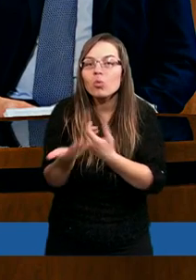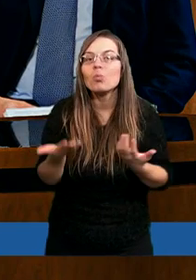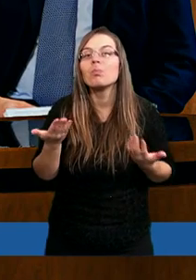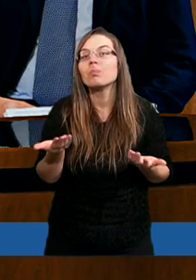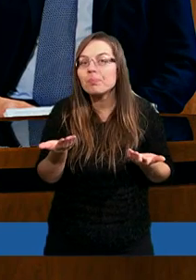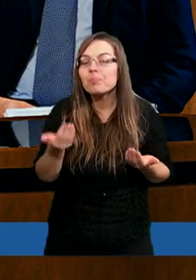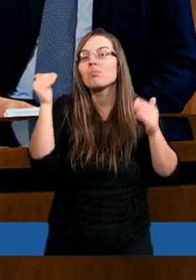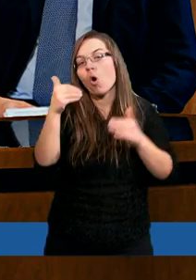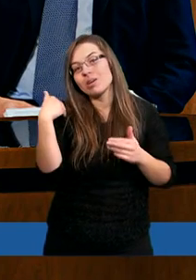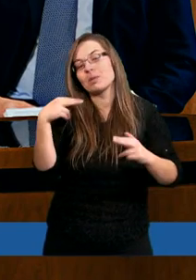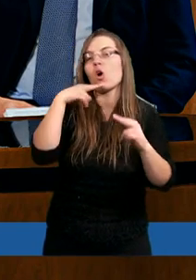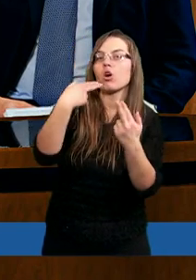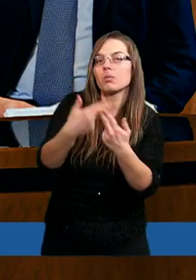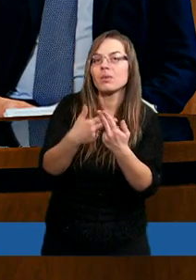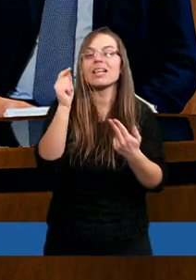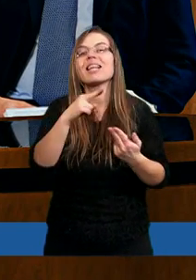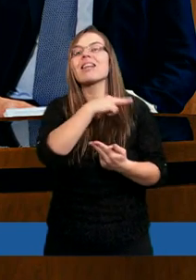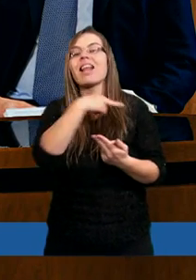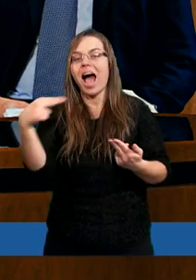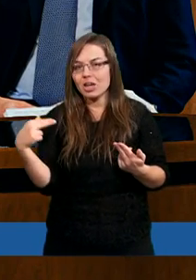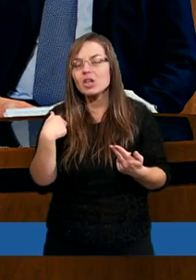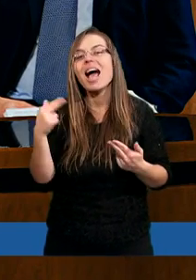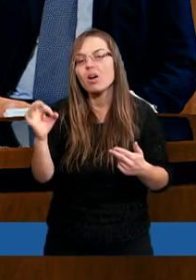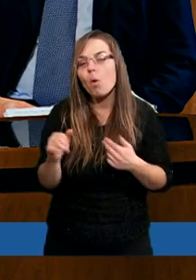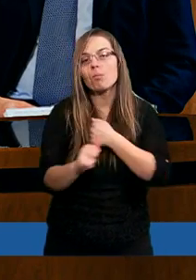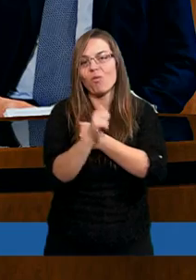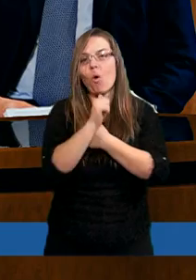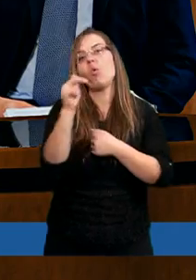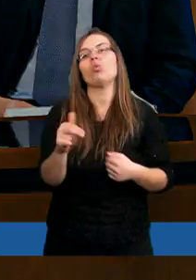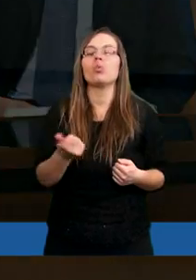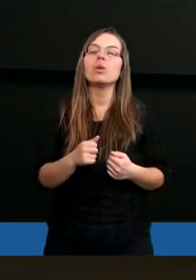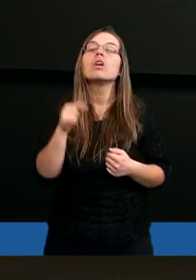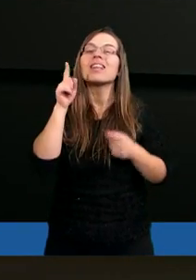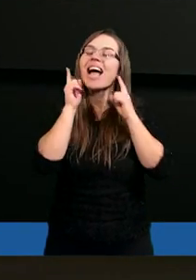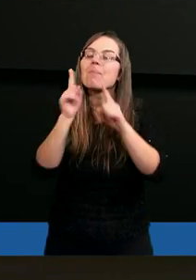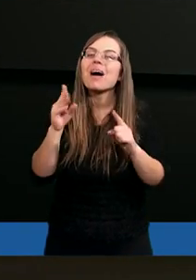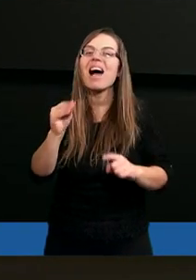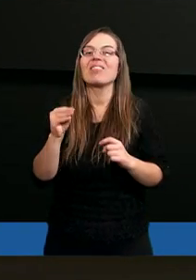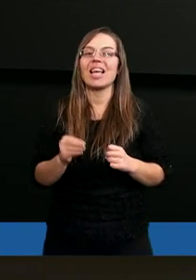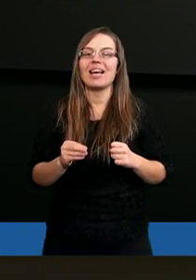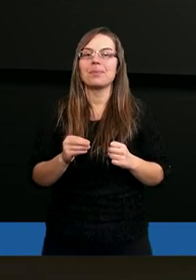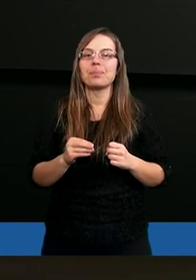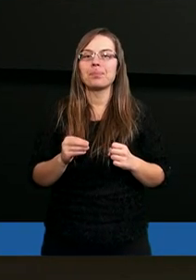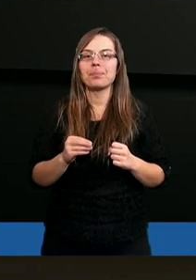Znów moglibyśmy odpowiedzieć z naszego powodu. Naprawdę